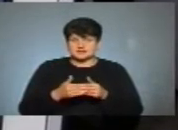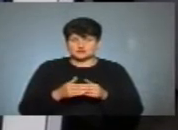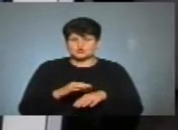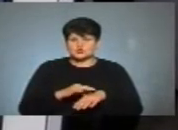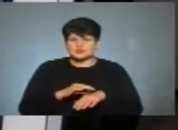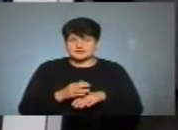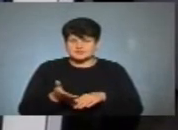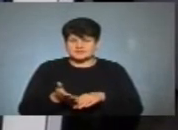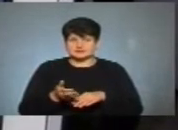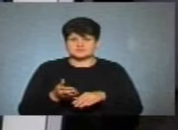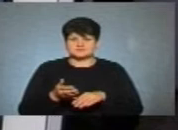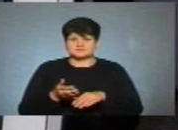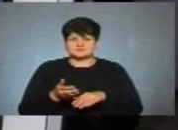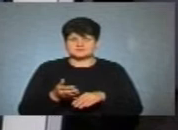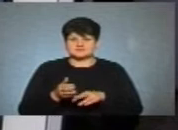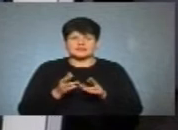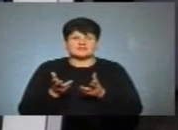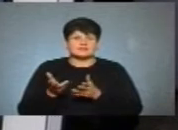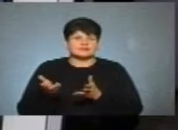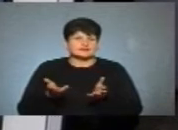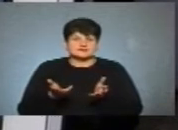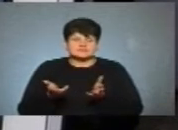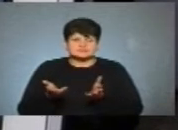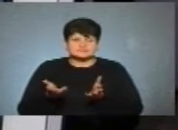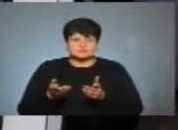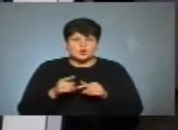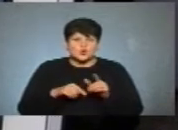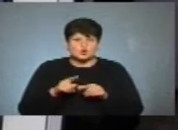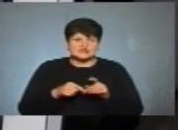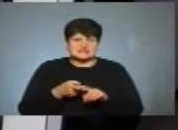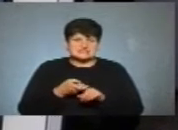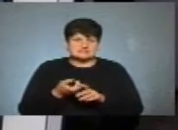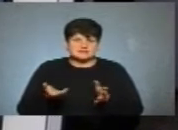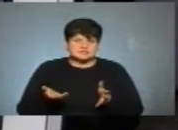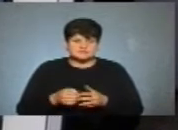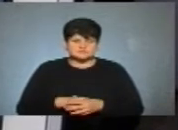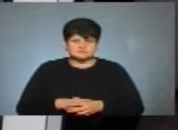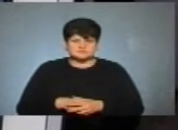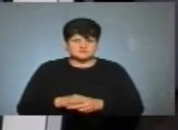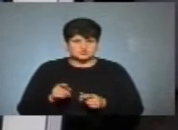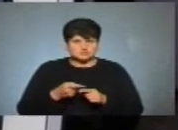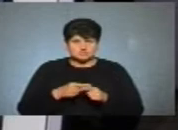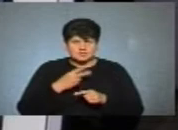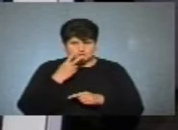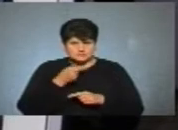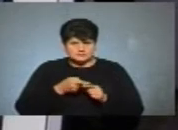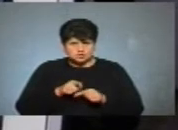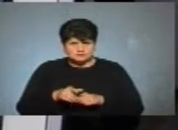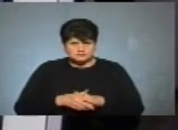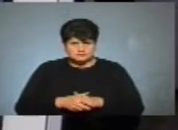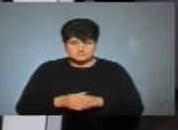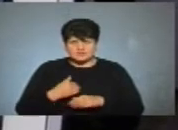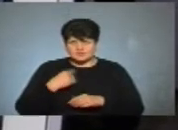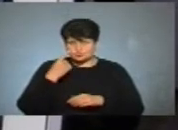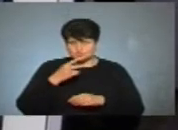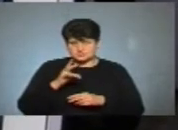напевно, чи якісь такі родинні зв'язки? Чи не вбачаєте ви цього? Я